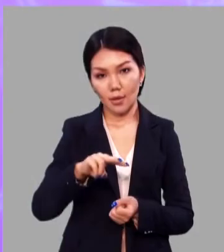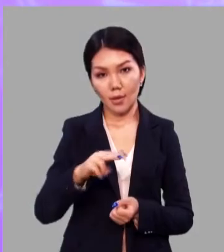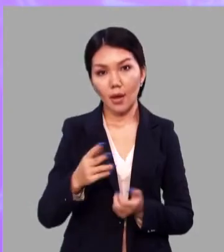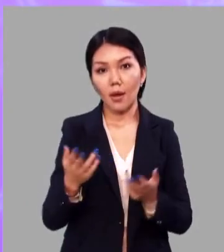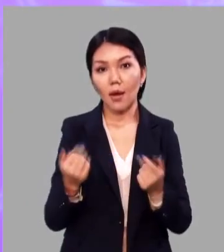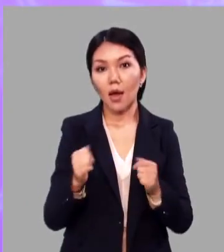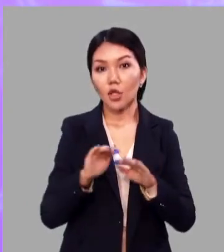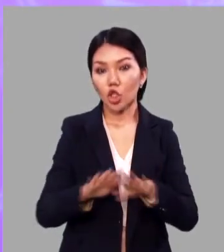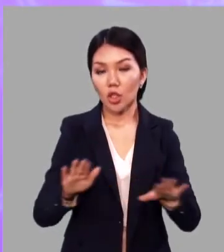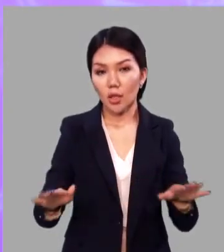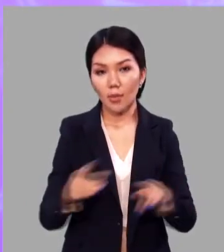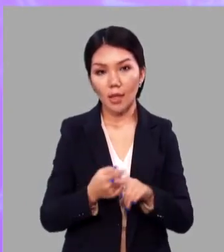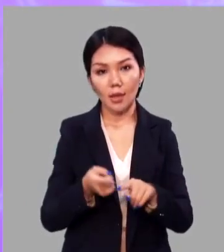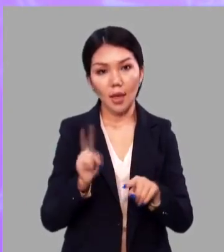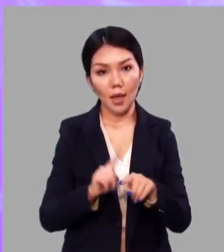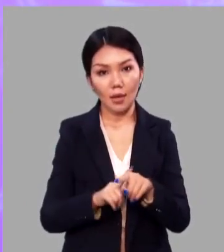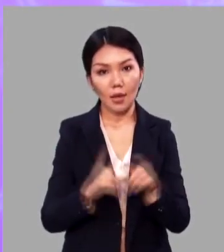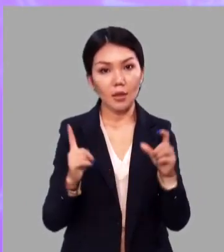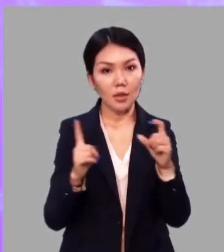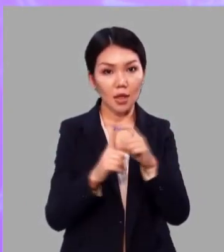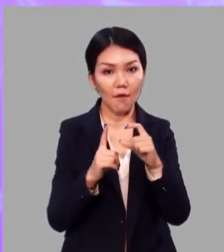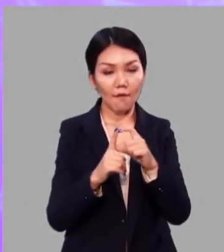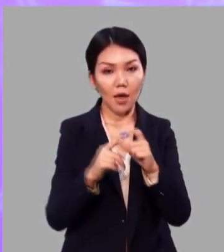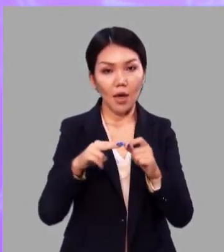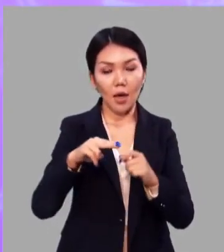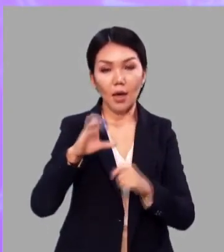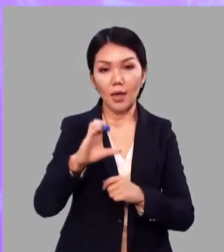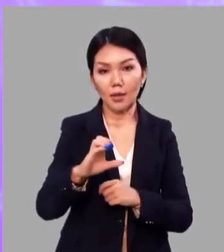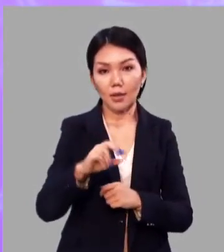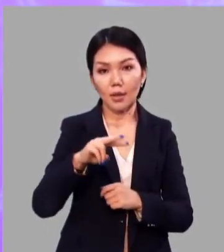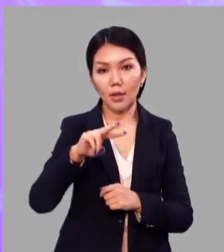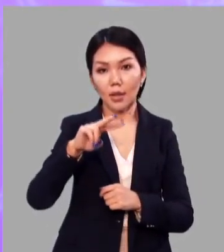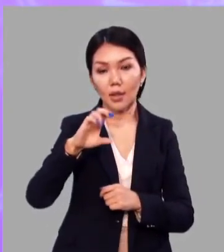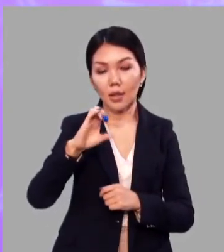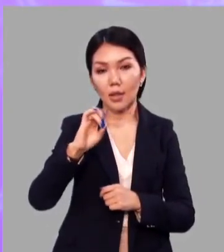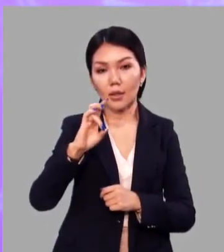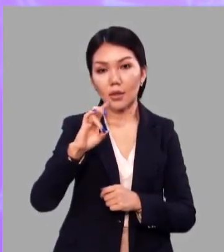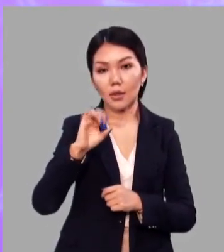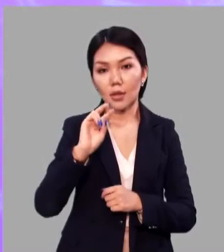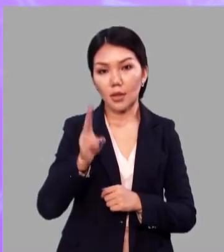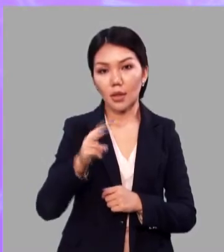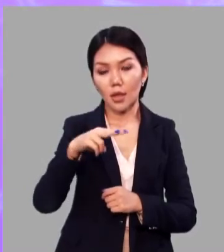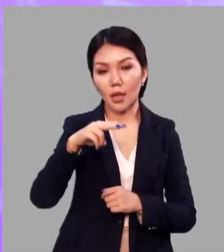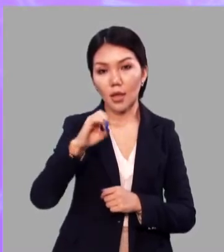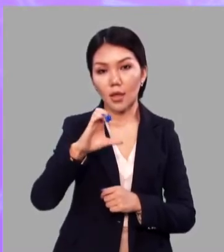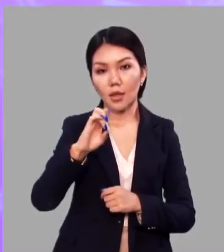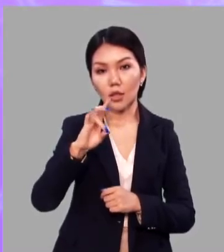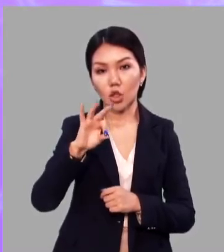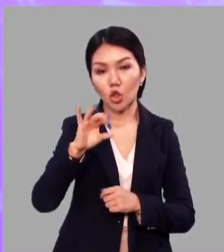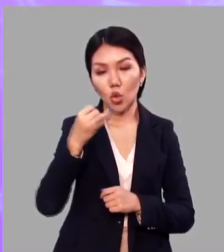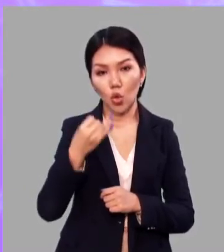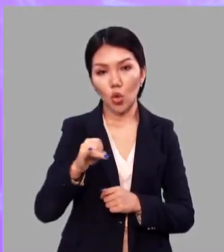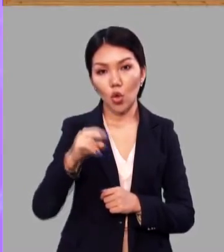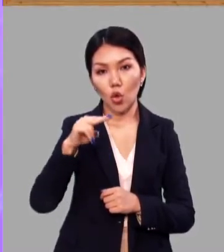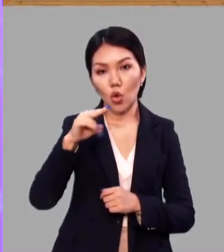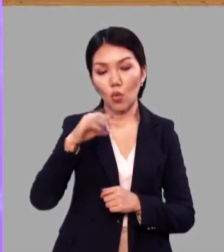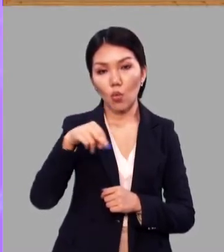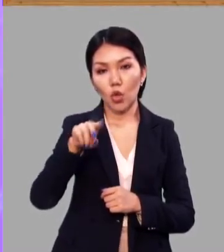Конечно, ребята, это слова «лес», лесник, лесной,